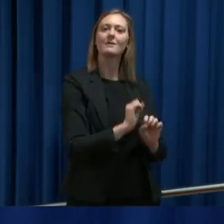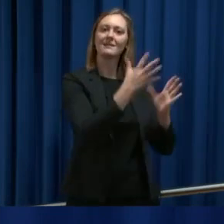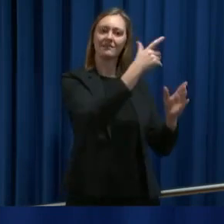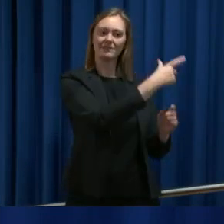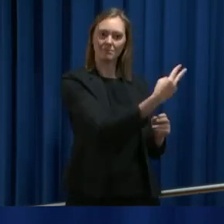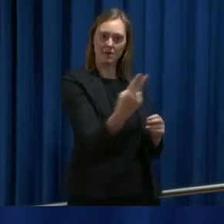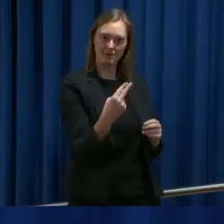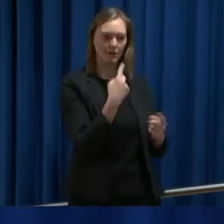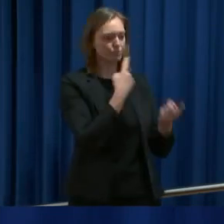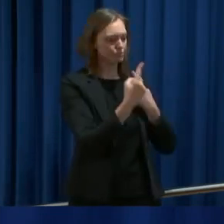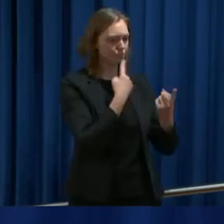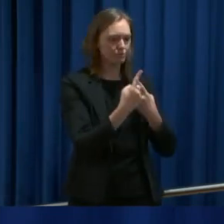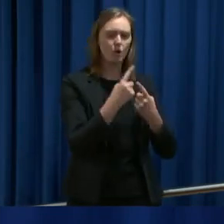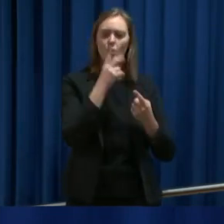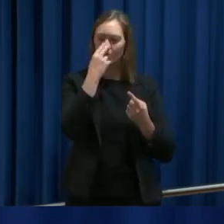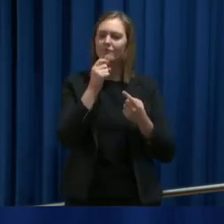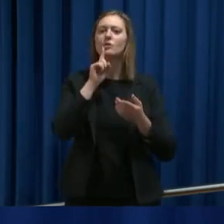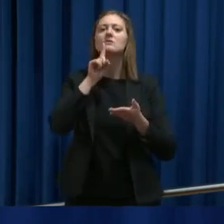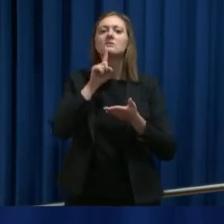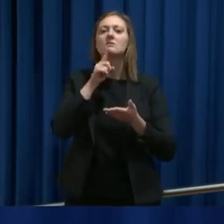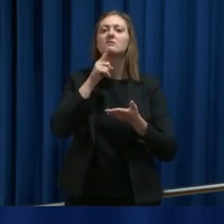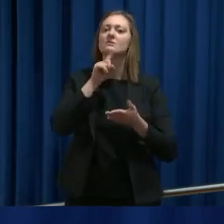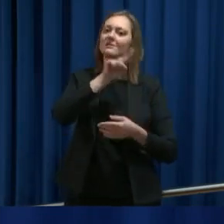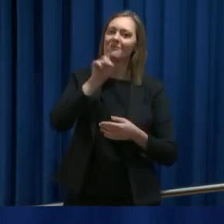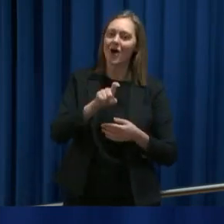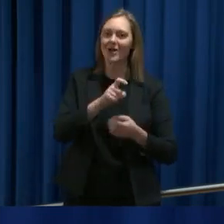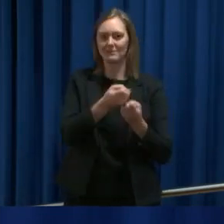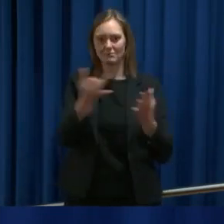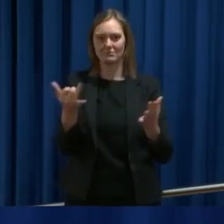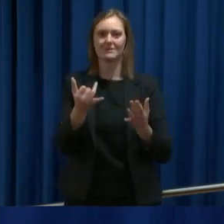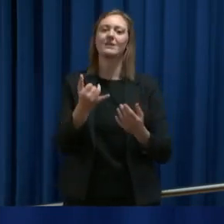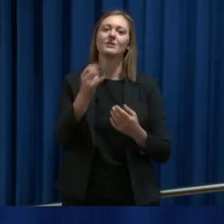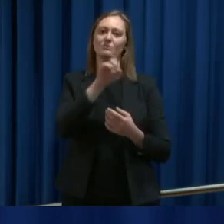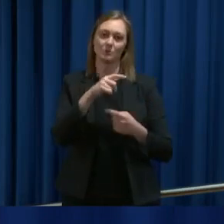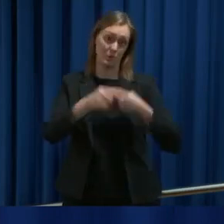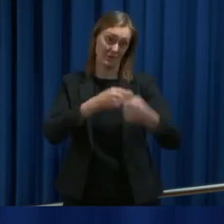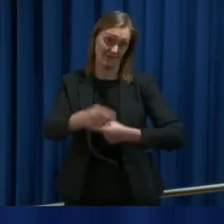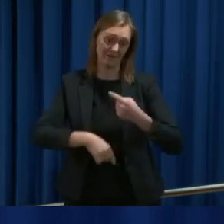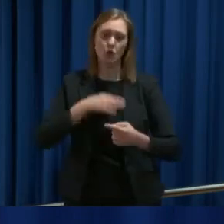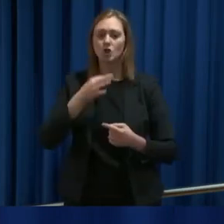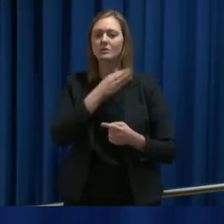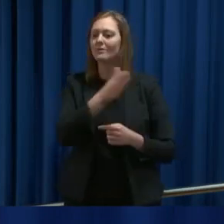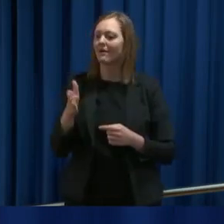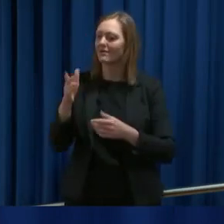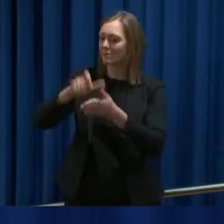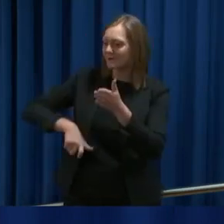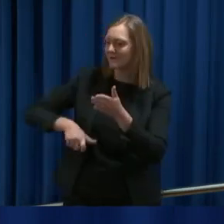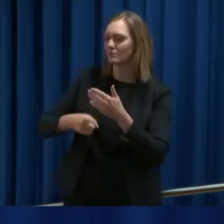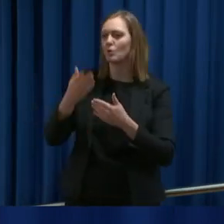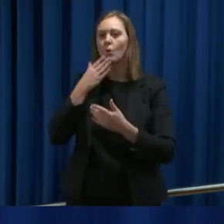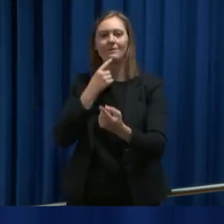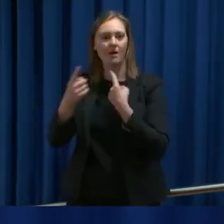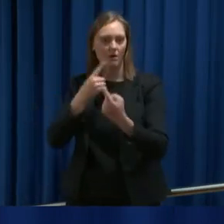ulike spørsmål underveis. Og jeg har lyst til å takke partiene på Stortinget for god og velvillig dialog rundt disse spørsmålene.